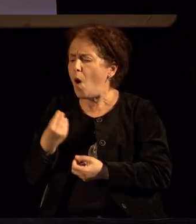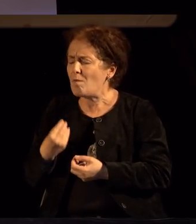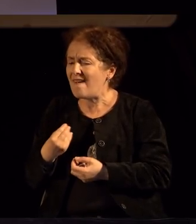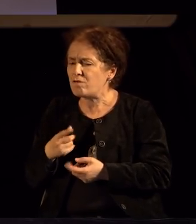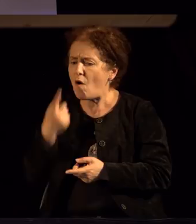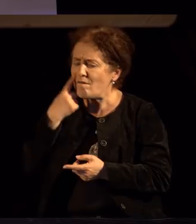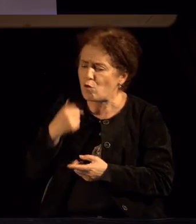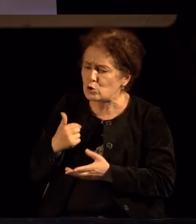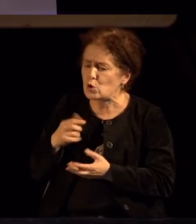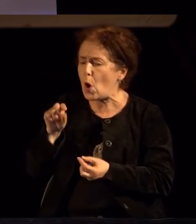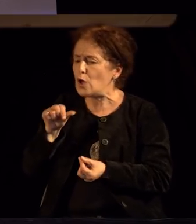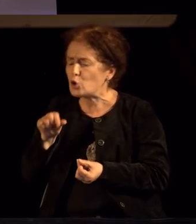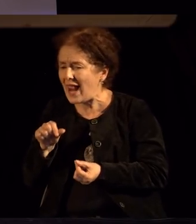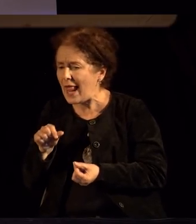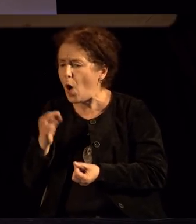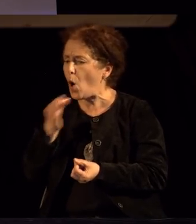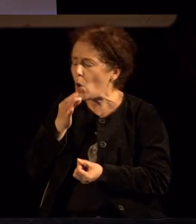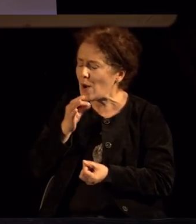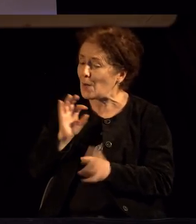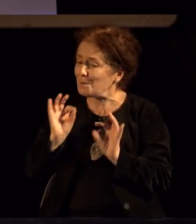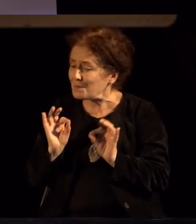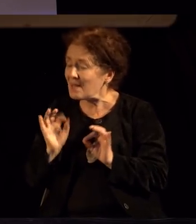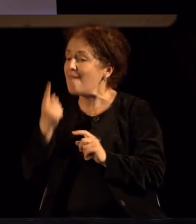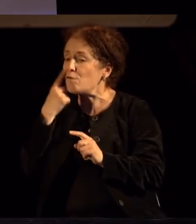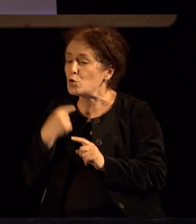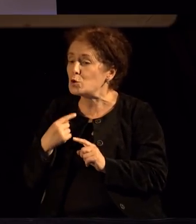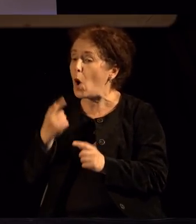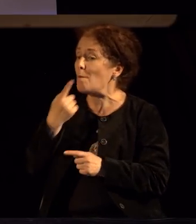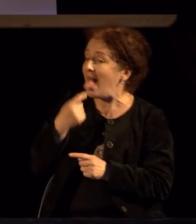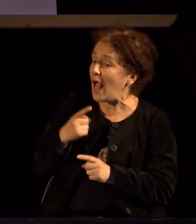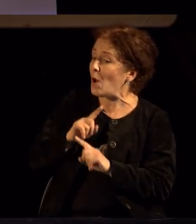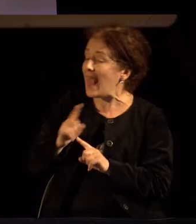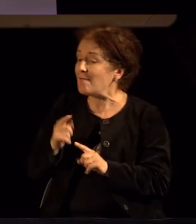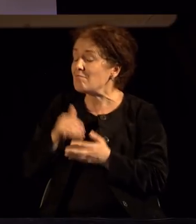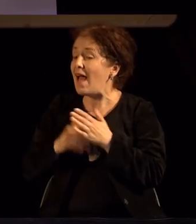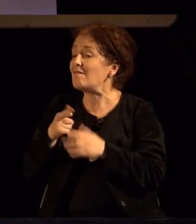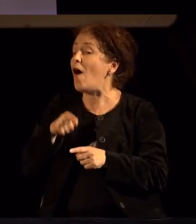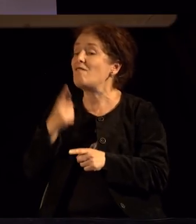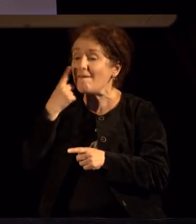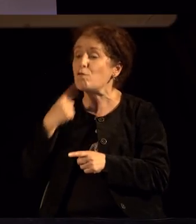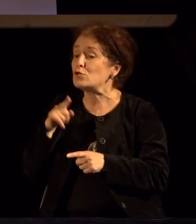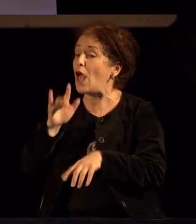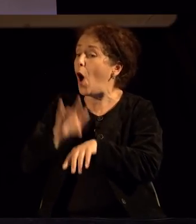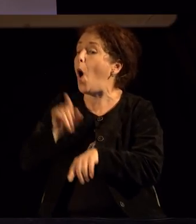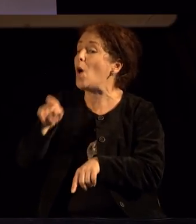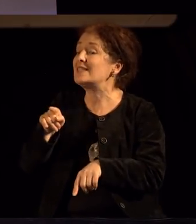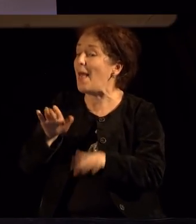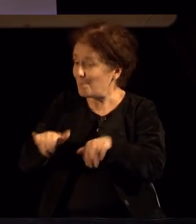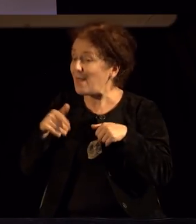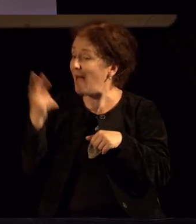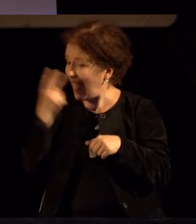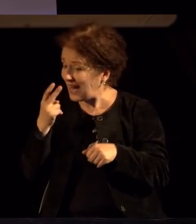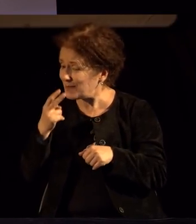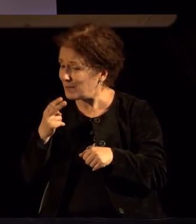и неизината вредност. Ити се појавува едно неверојатно задоволство. Епа, ние кога